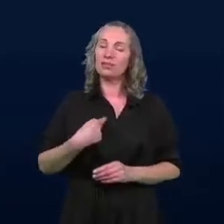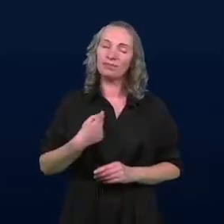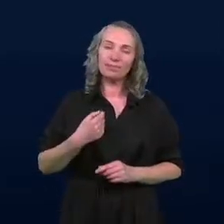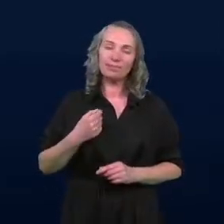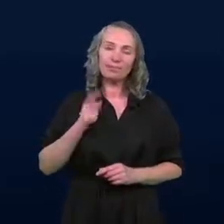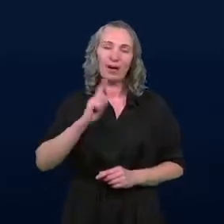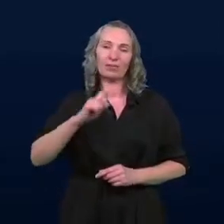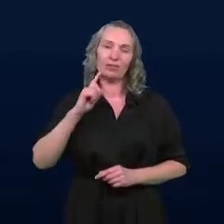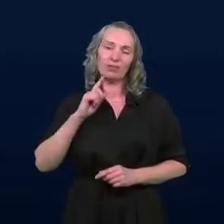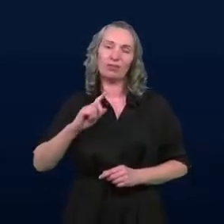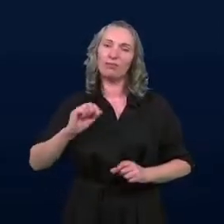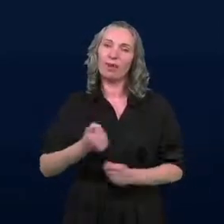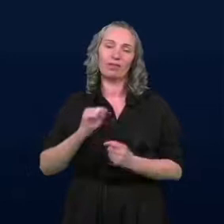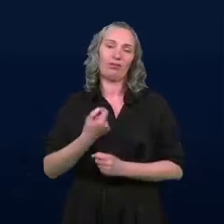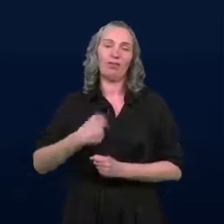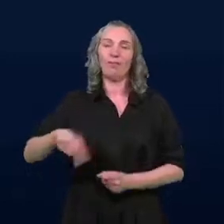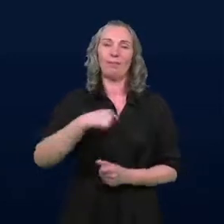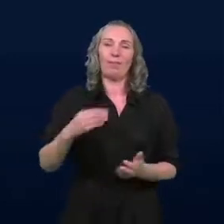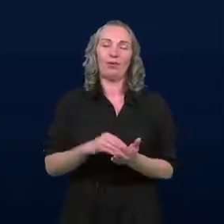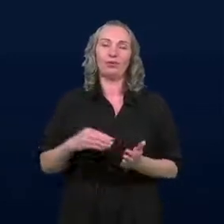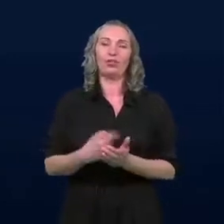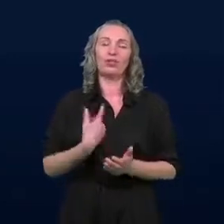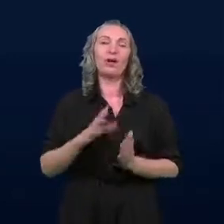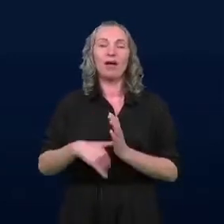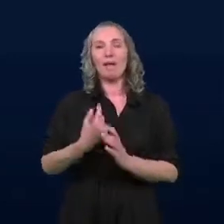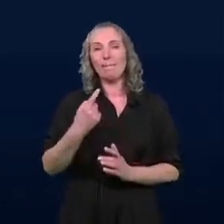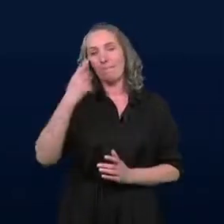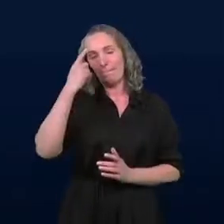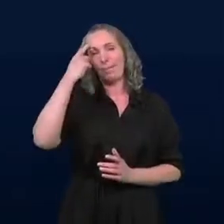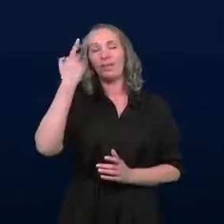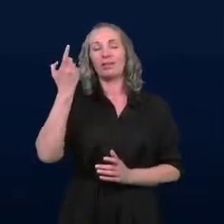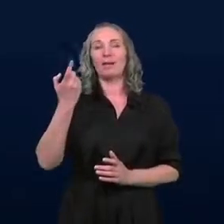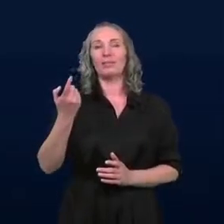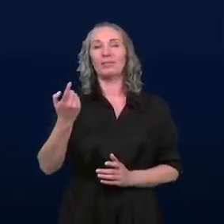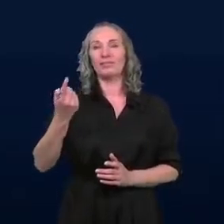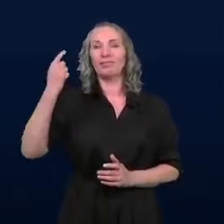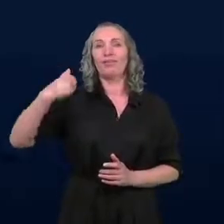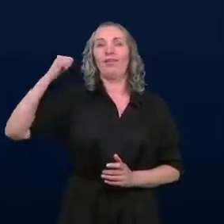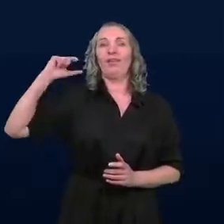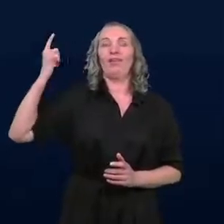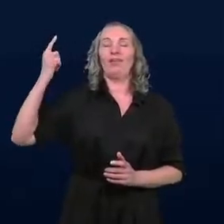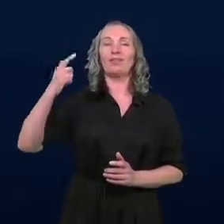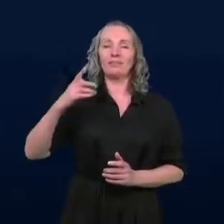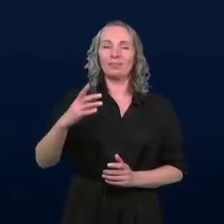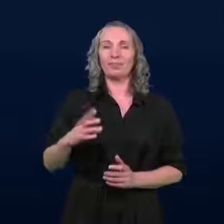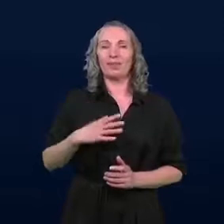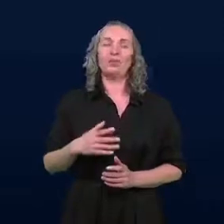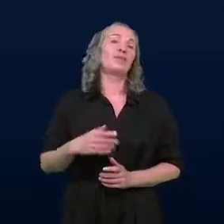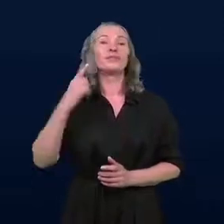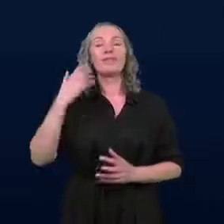naprawdę bardzo potrzebujemy. A przecież pamiętamy, że jeszcze kilkanaście miesięcy temu